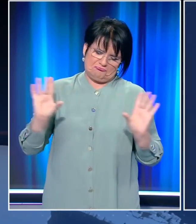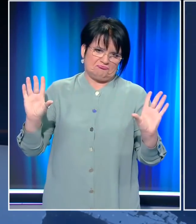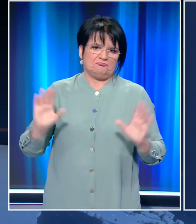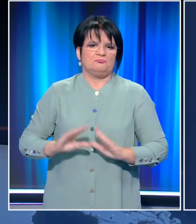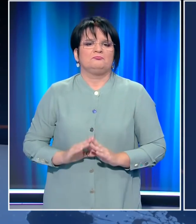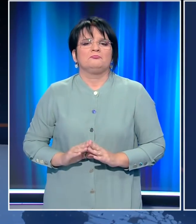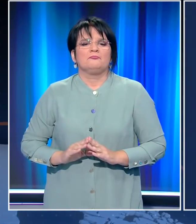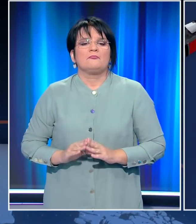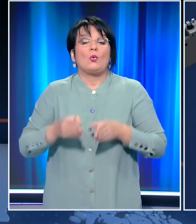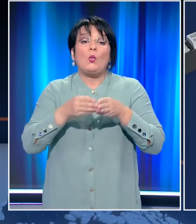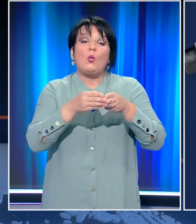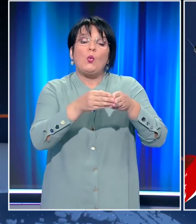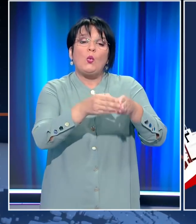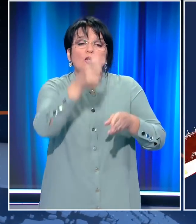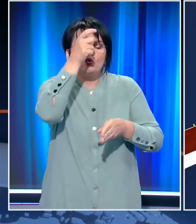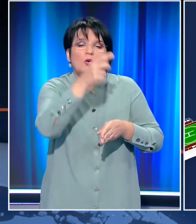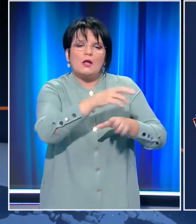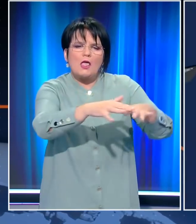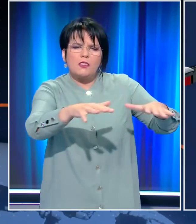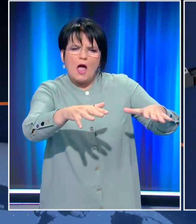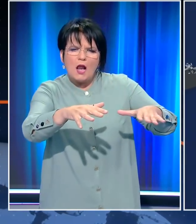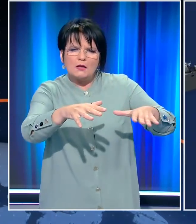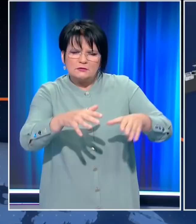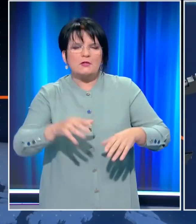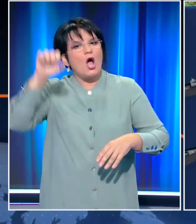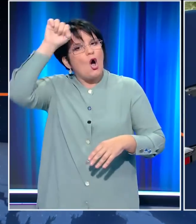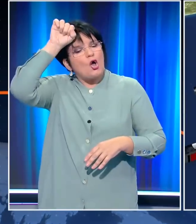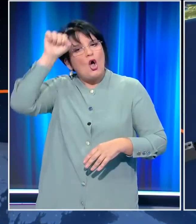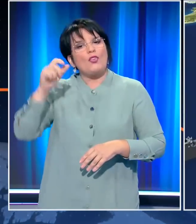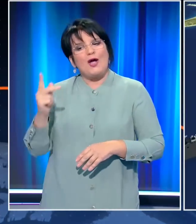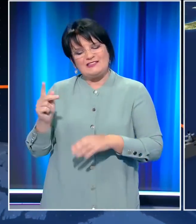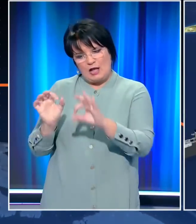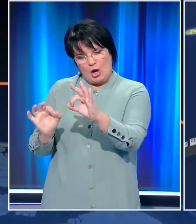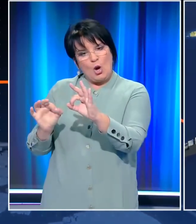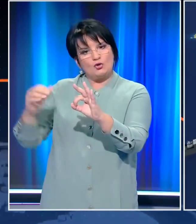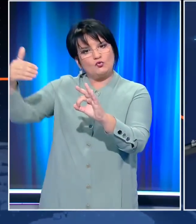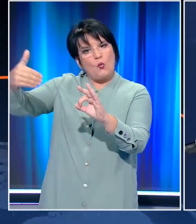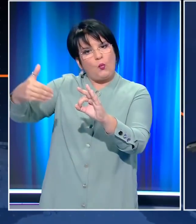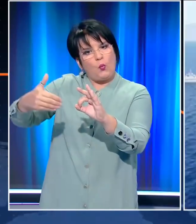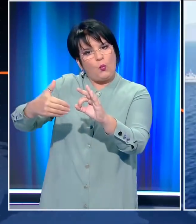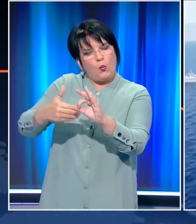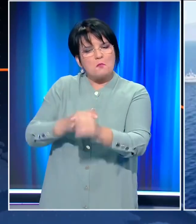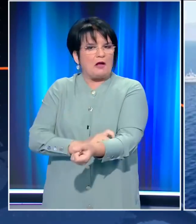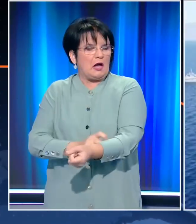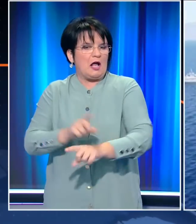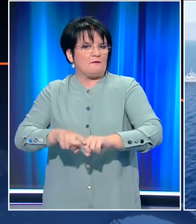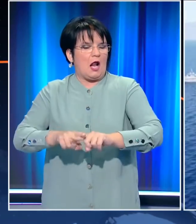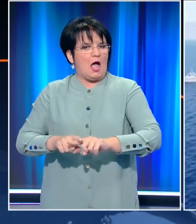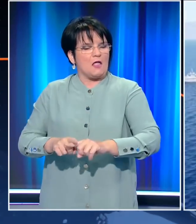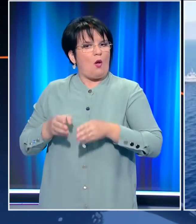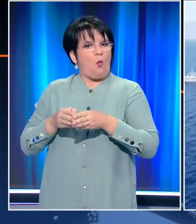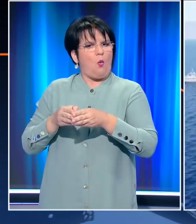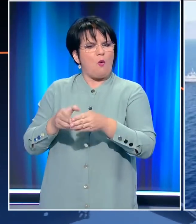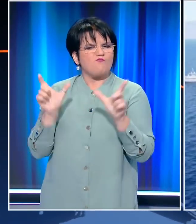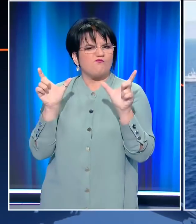Την ίδια ώρα το Roots Race πλέει στη θαλάσσια περιοχή ανάμεσα σε Ρόδο και Καστελόριζο παίζοντας με τα νεύρα του πολεμικού ναυτικού. Ο ελληνικός στόλος έχει